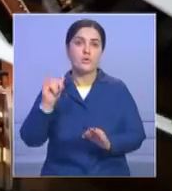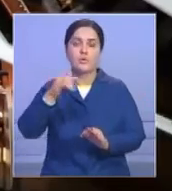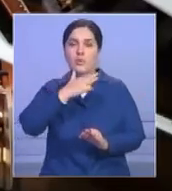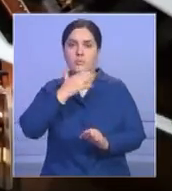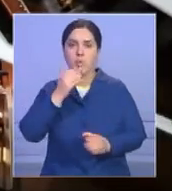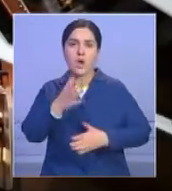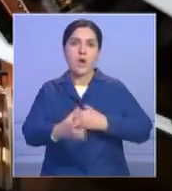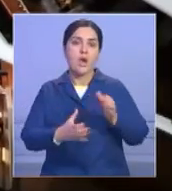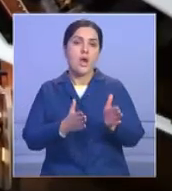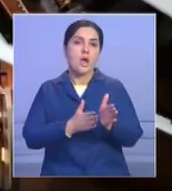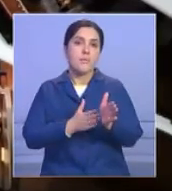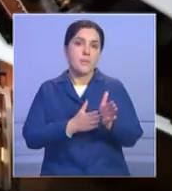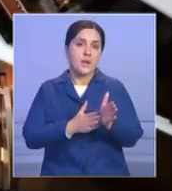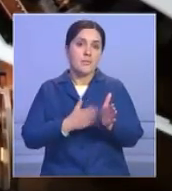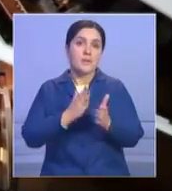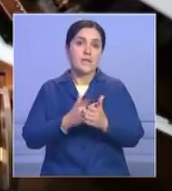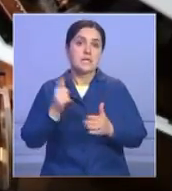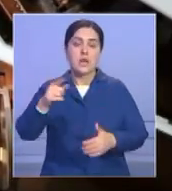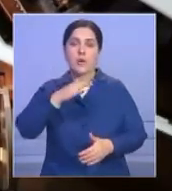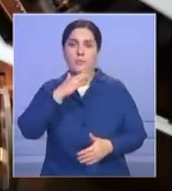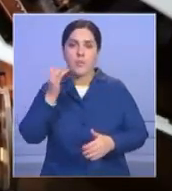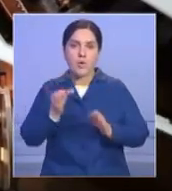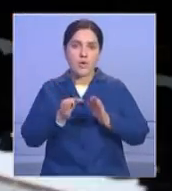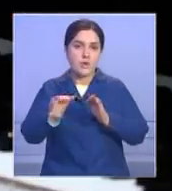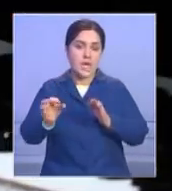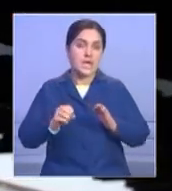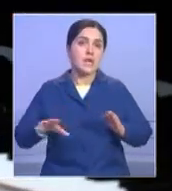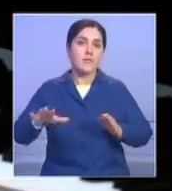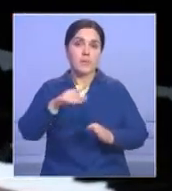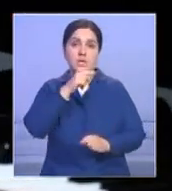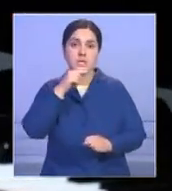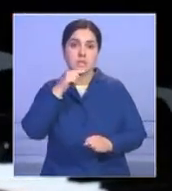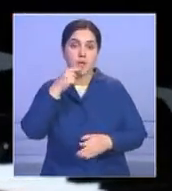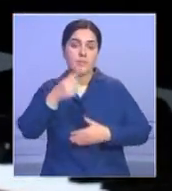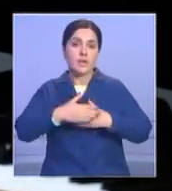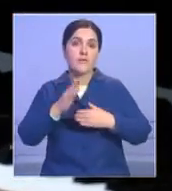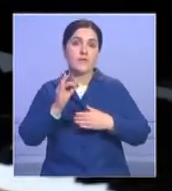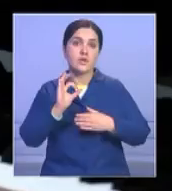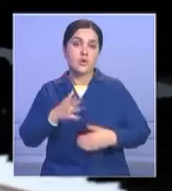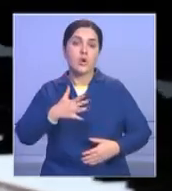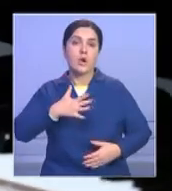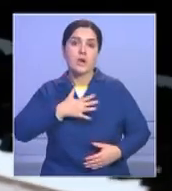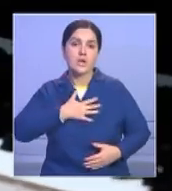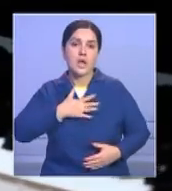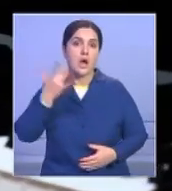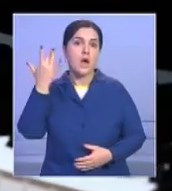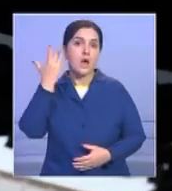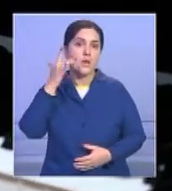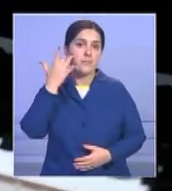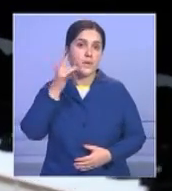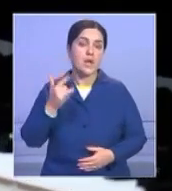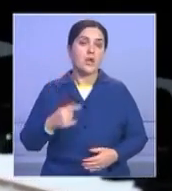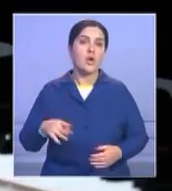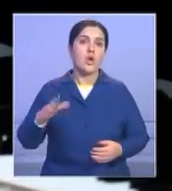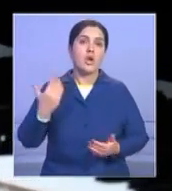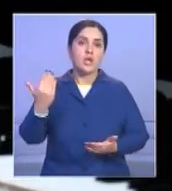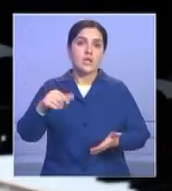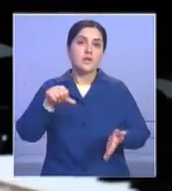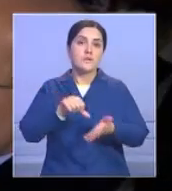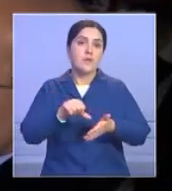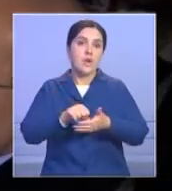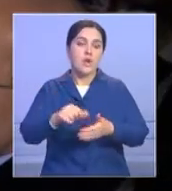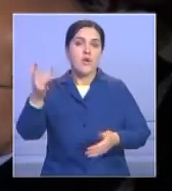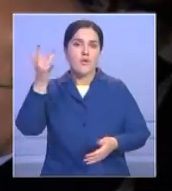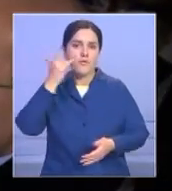многочисленных международных премий и наград. Она немало гастролировала по Европе, России, на Ближнем Востоке, Канаде и Соединенных Штатах Америки.